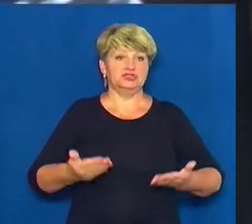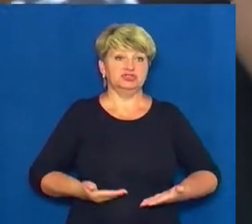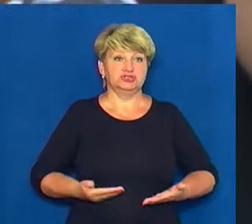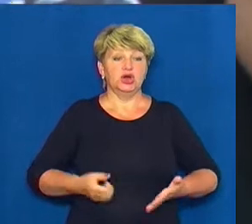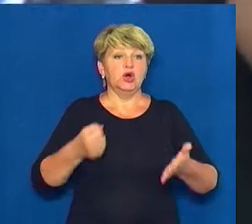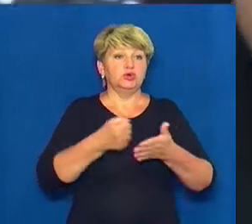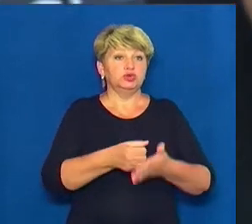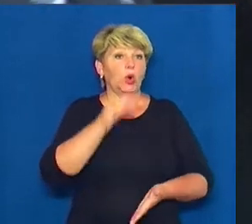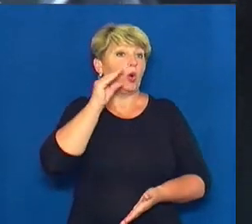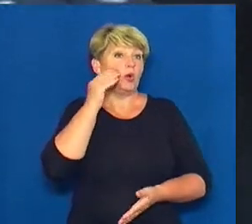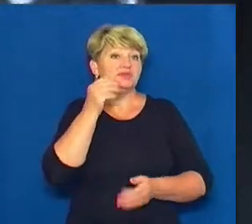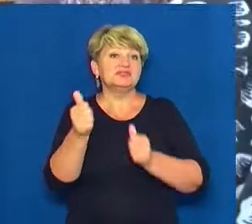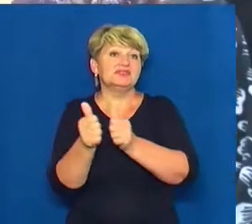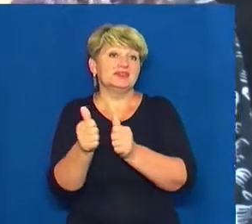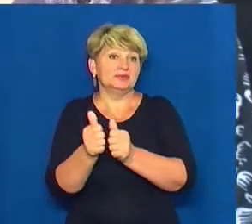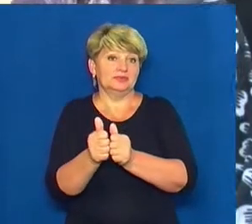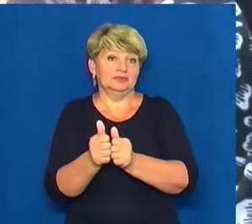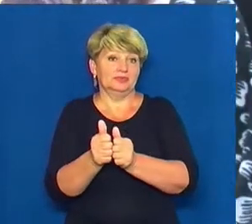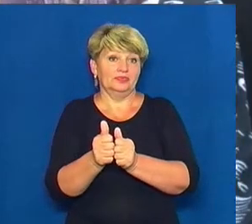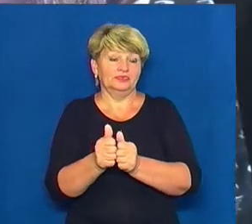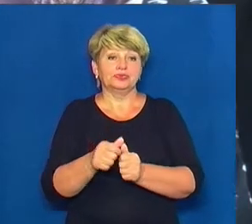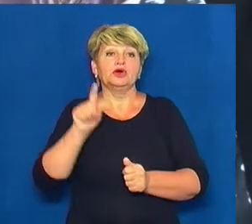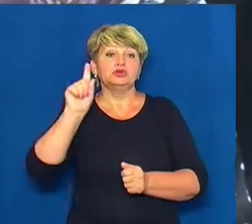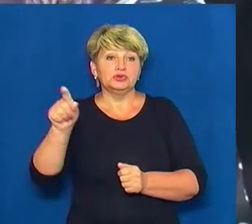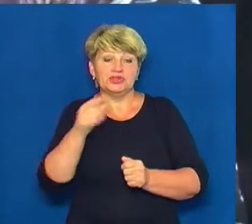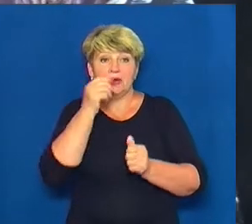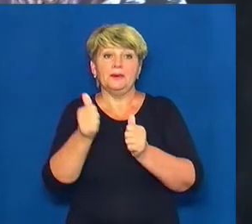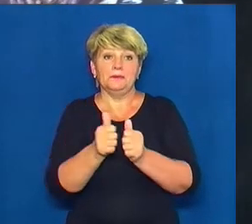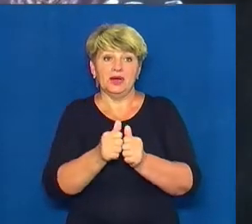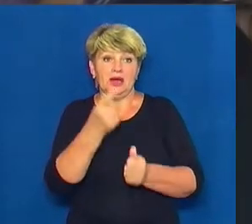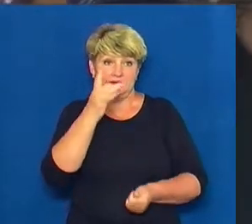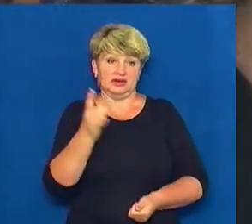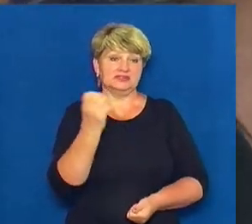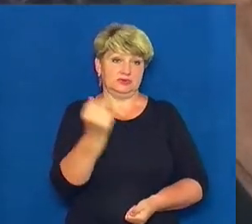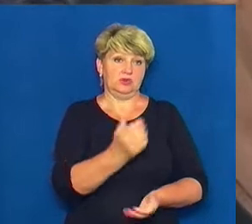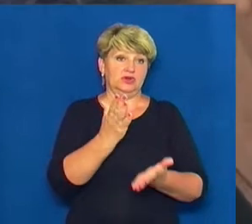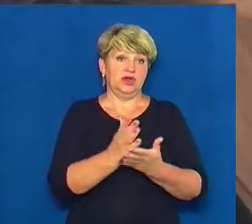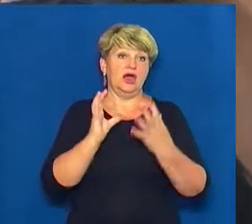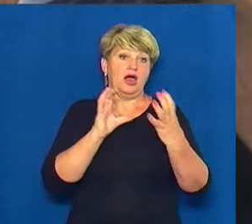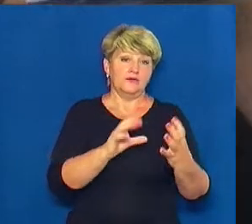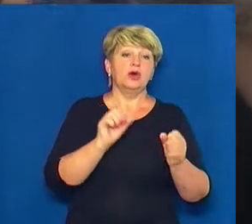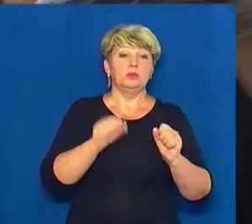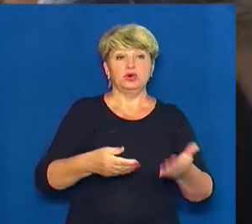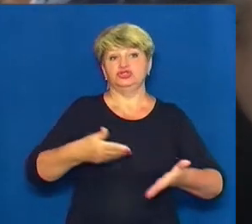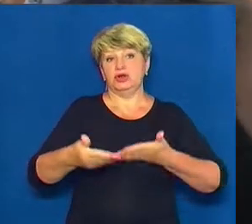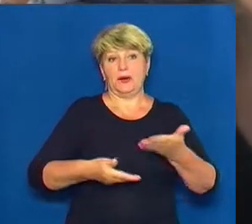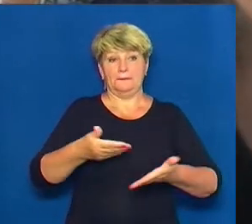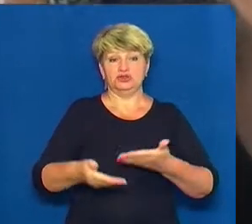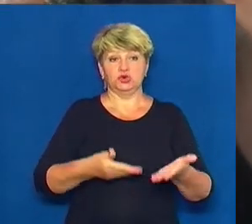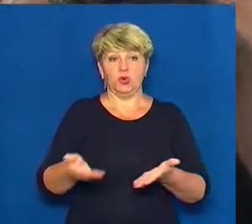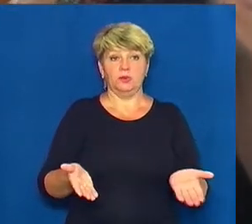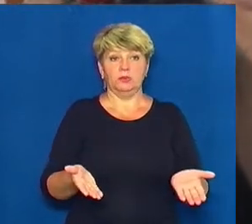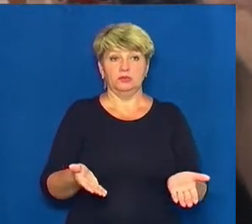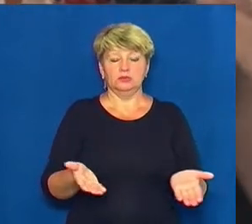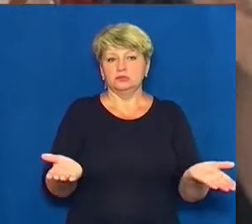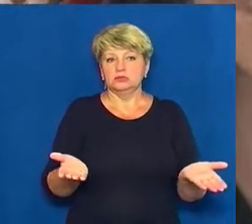Корсуня ближче і там все знайоме. Ну, сюди найближчий автобус хоч раз у тиждень їздить, і пішком можна дійти, і тут все вже